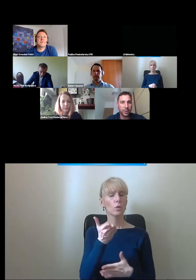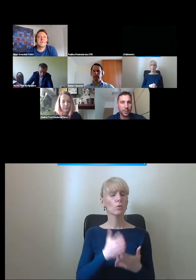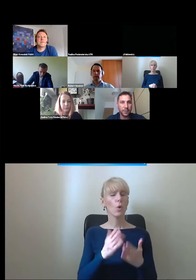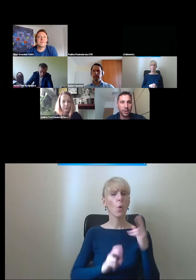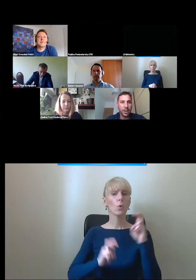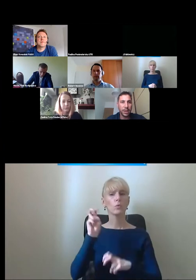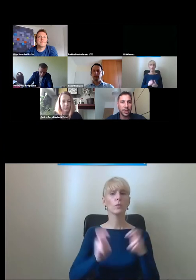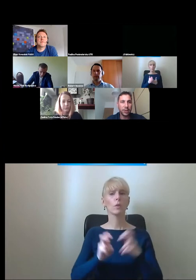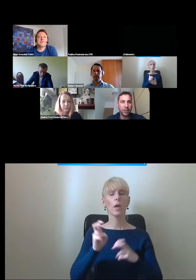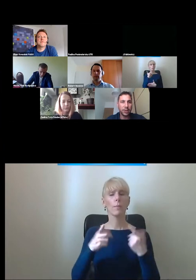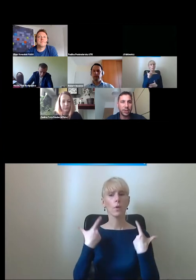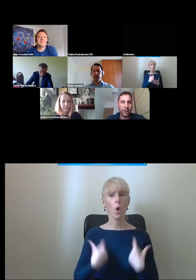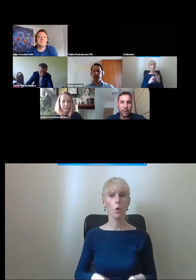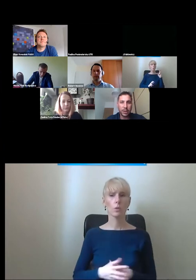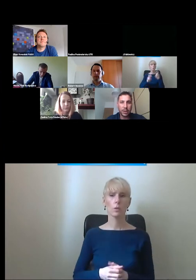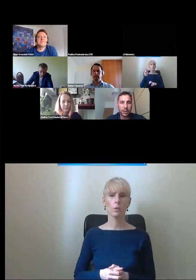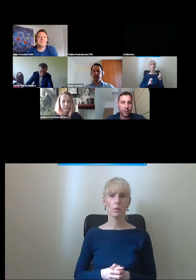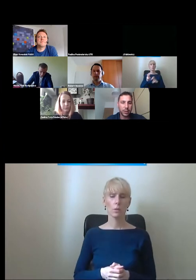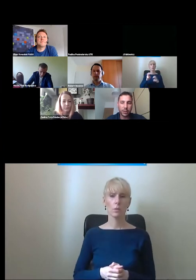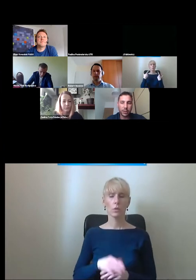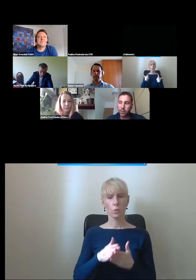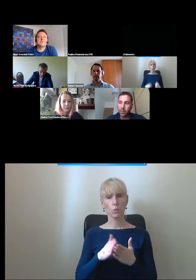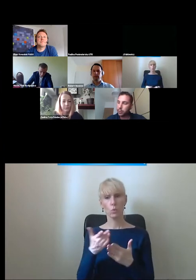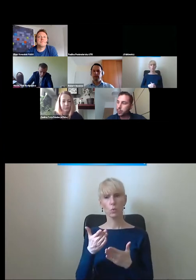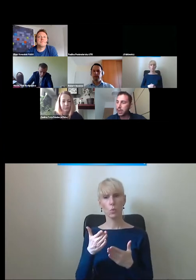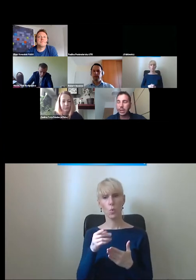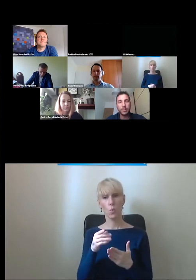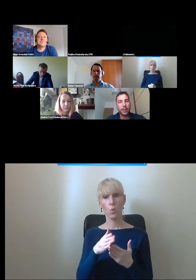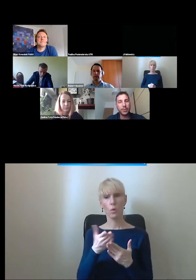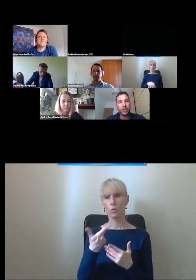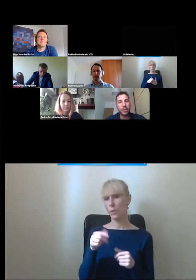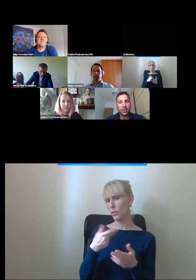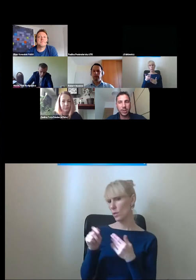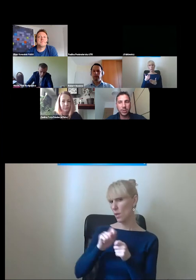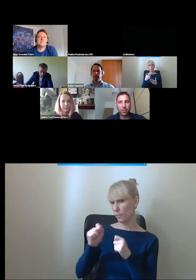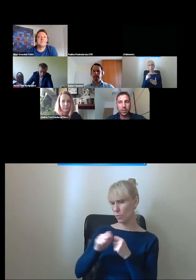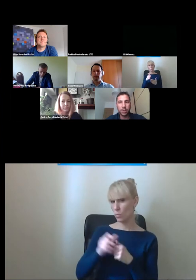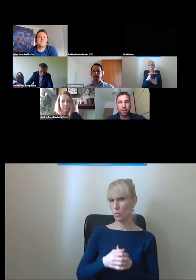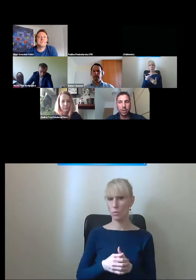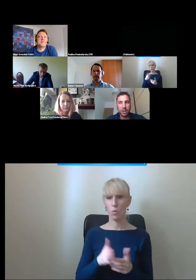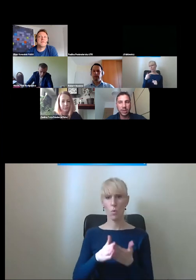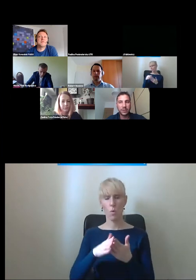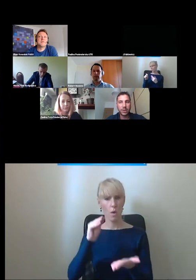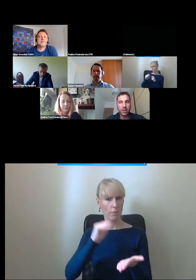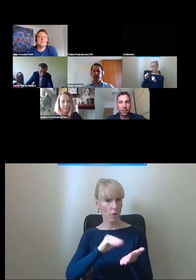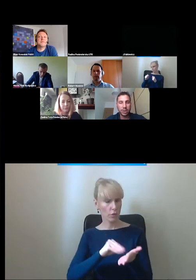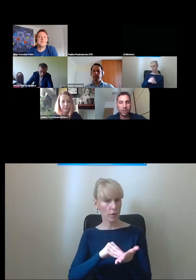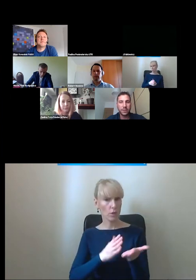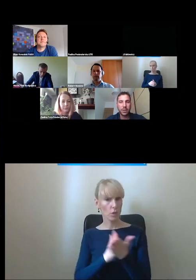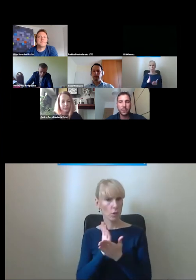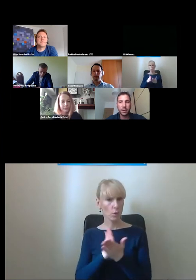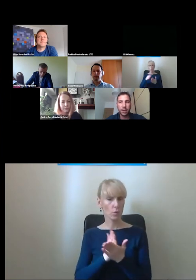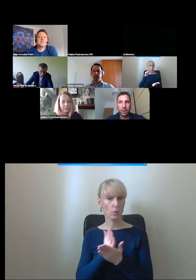dźwigami osobowymi. No i cały szkopuł polega na tym, aby te dźwigi się nam nie psuły. Niestety doświadczenie